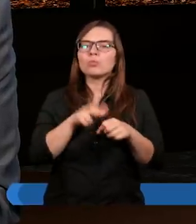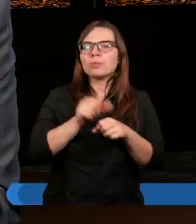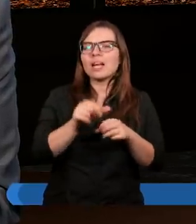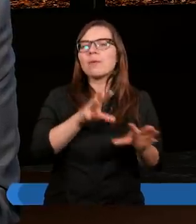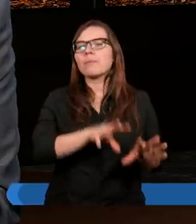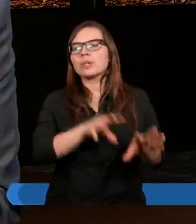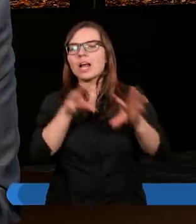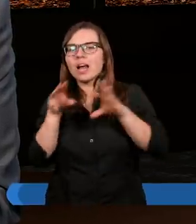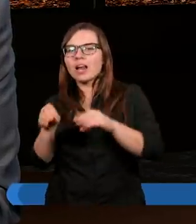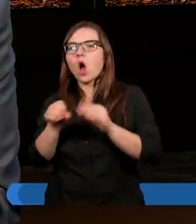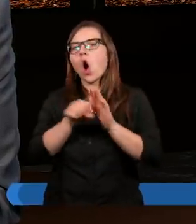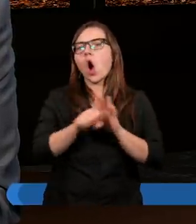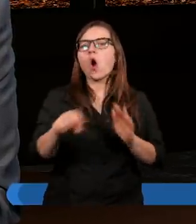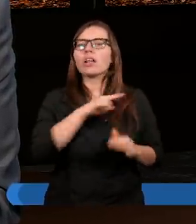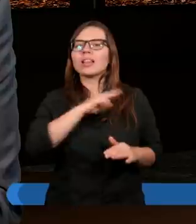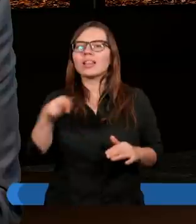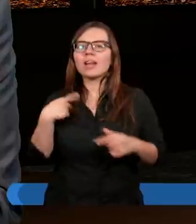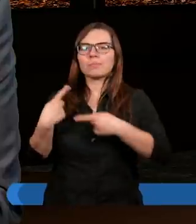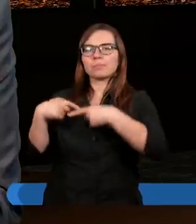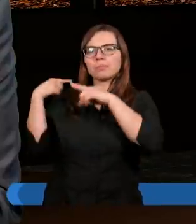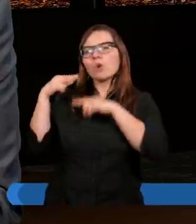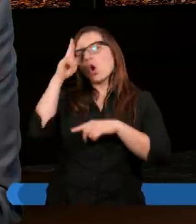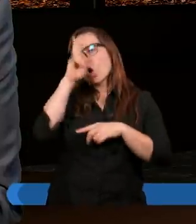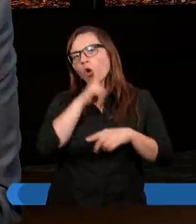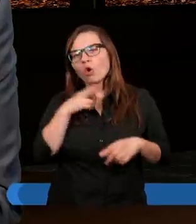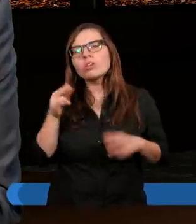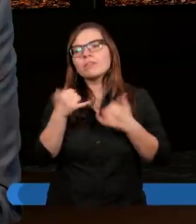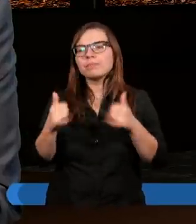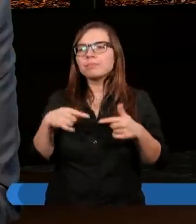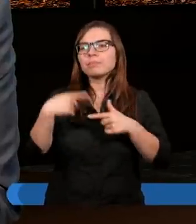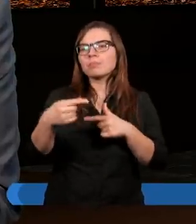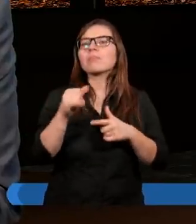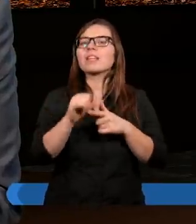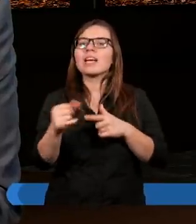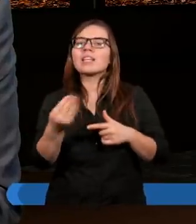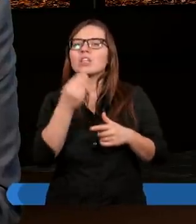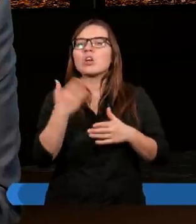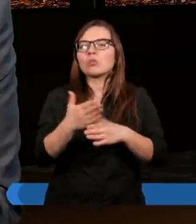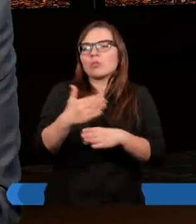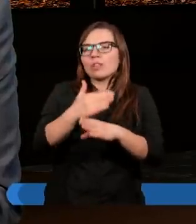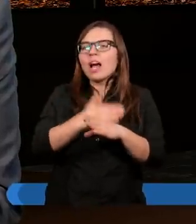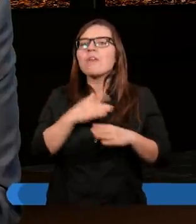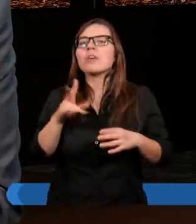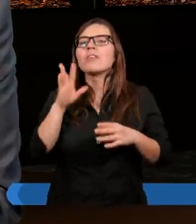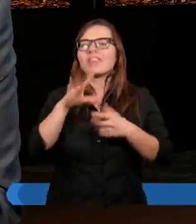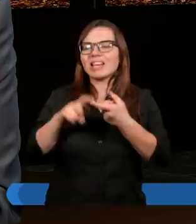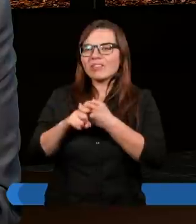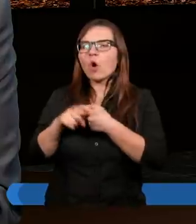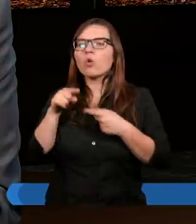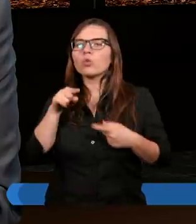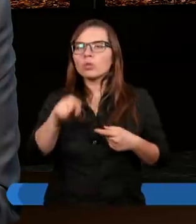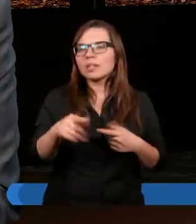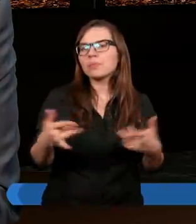od naszych prarodziców. Jesteśmy już zepsuci, a w związku z tym